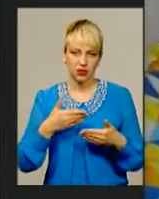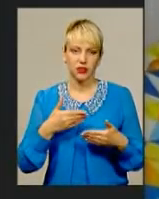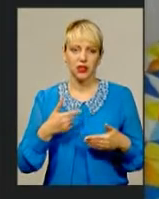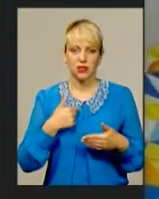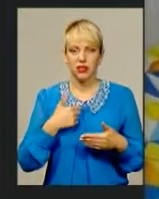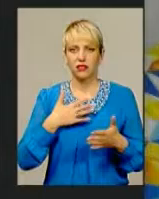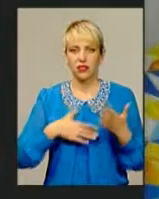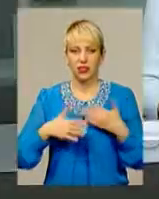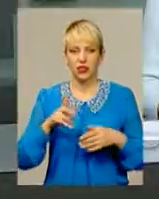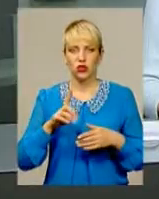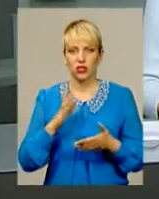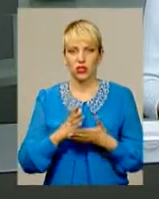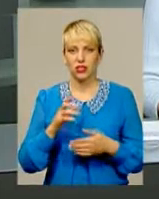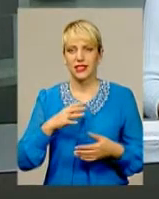срібло є.